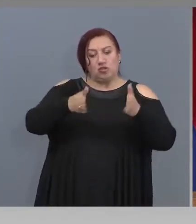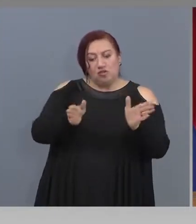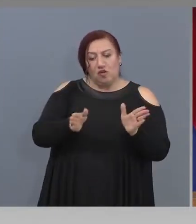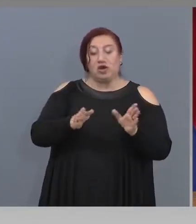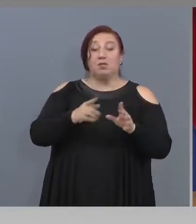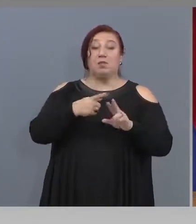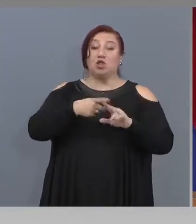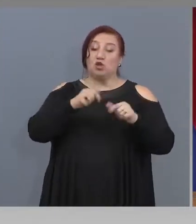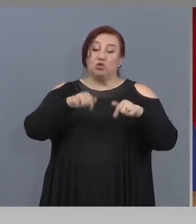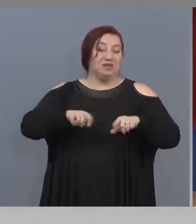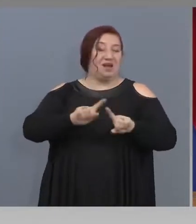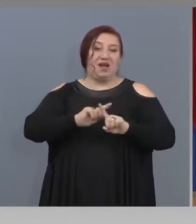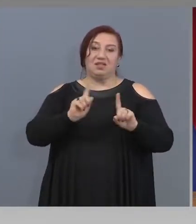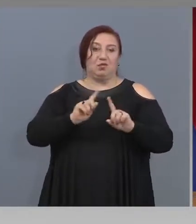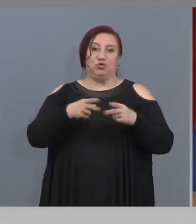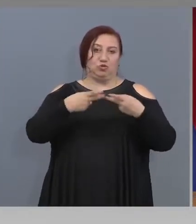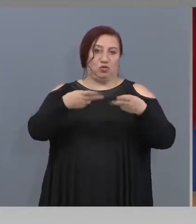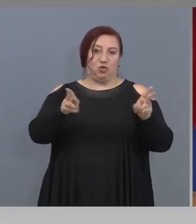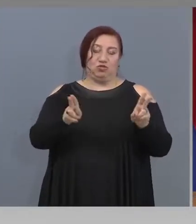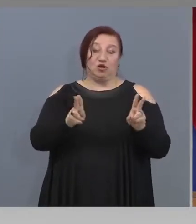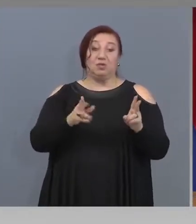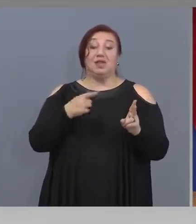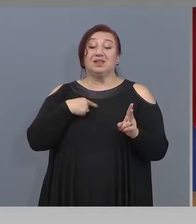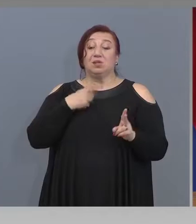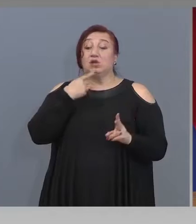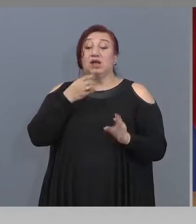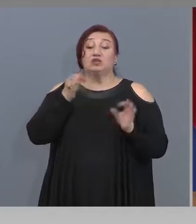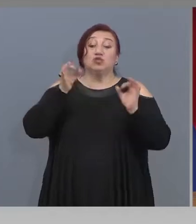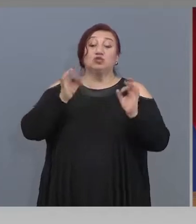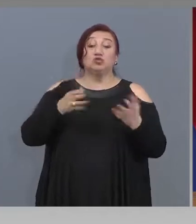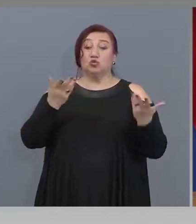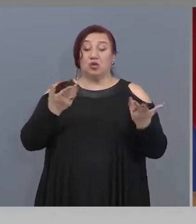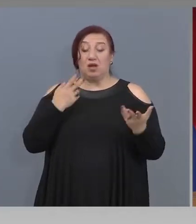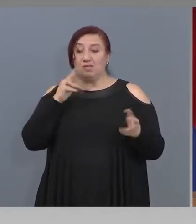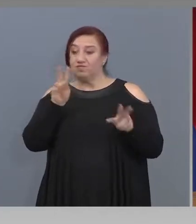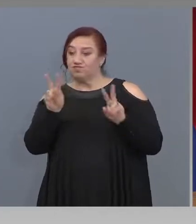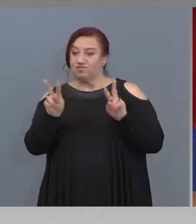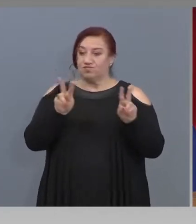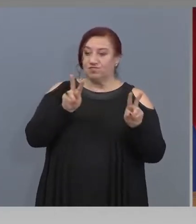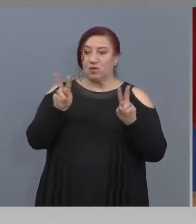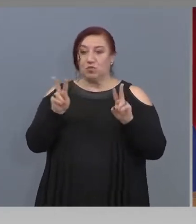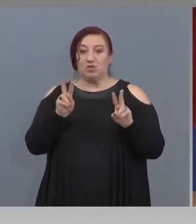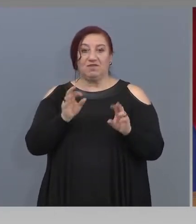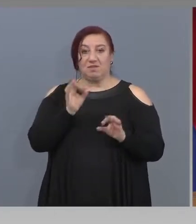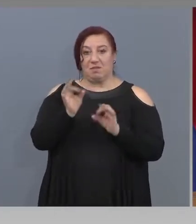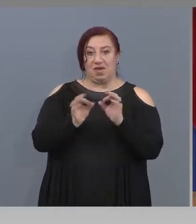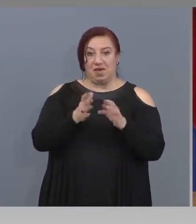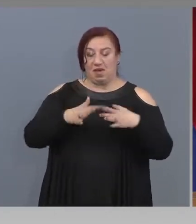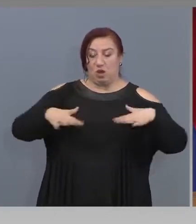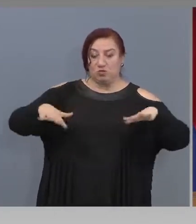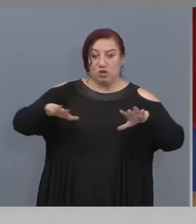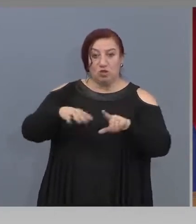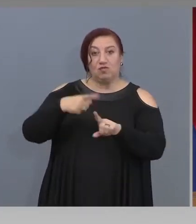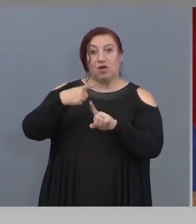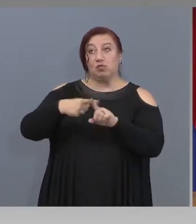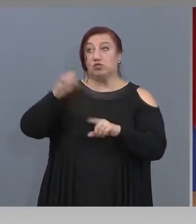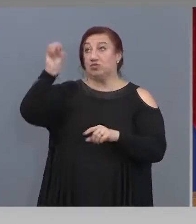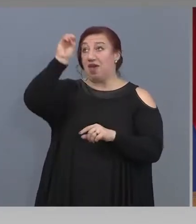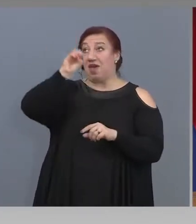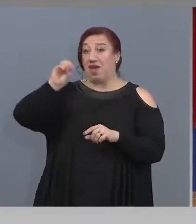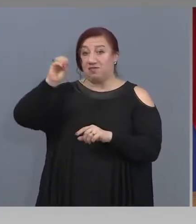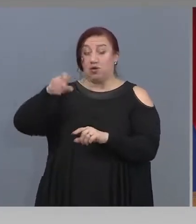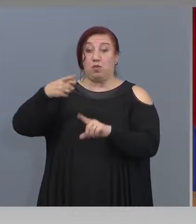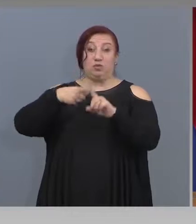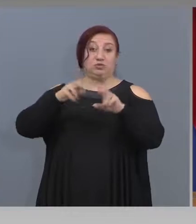било прибързано да ви кажа кога все пак трябва да наблюдаваме цялата епидемиологична обстановка и в България, а и в Европа и света.